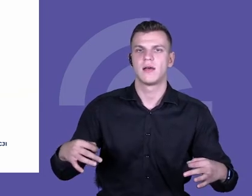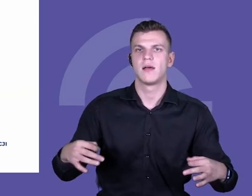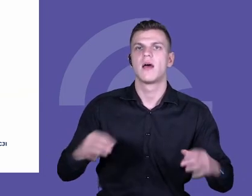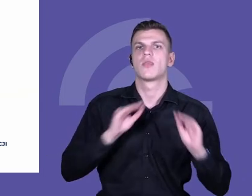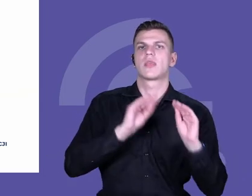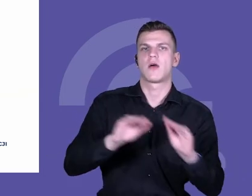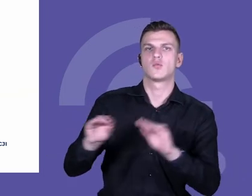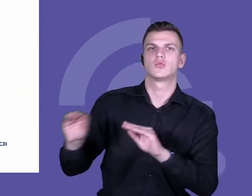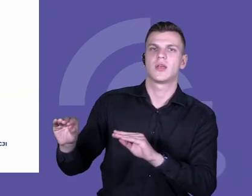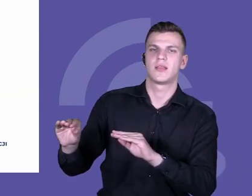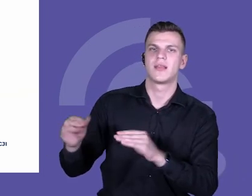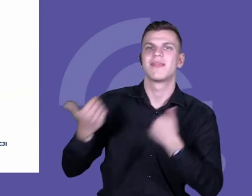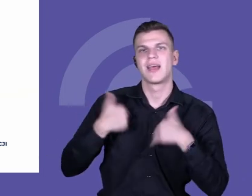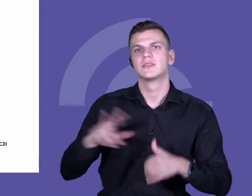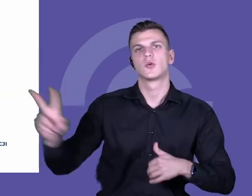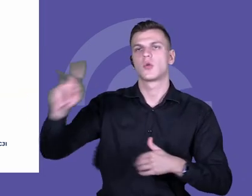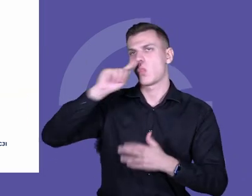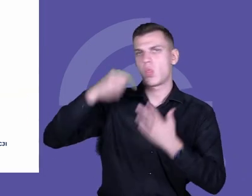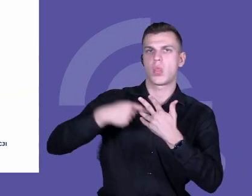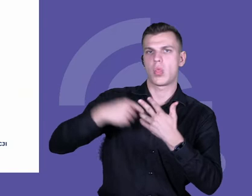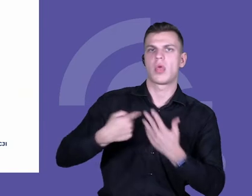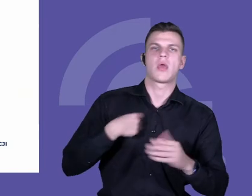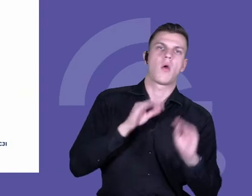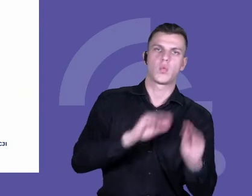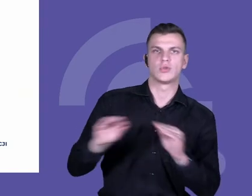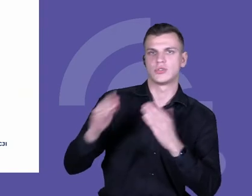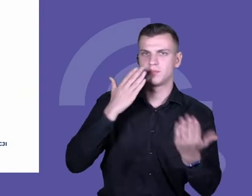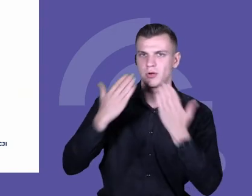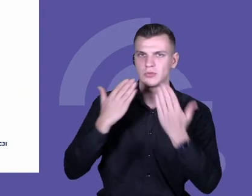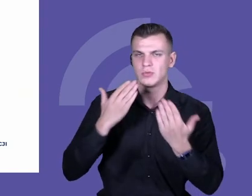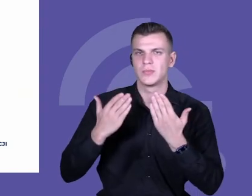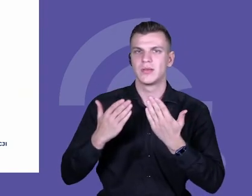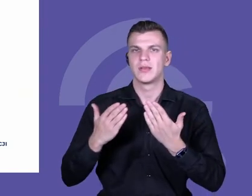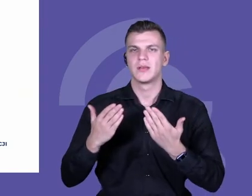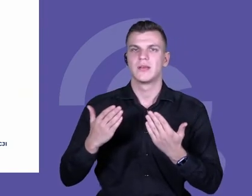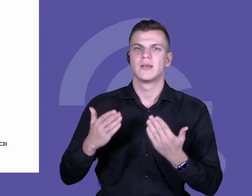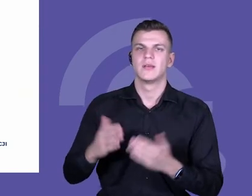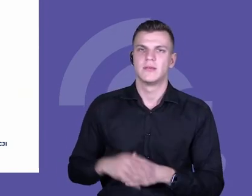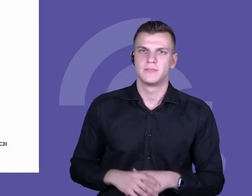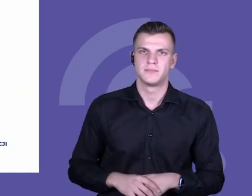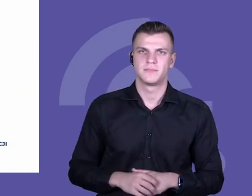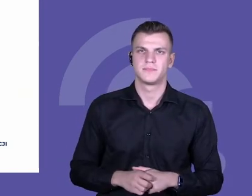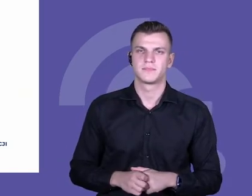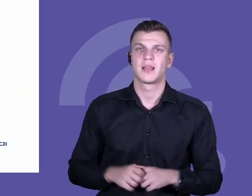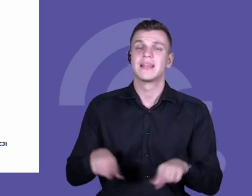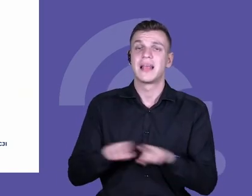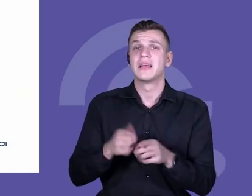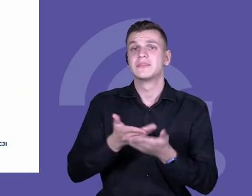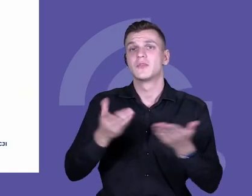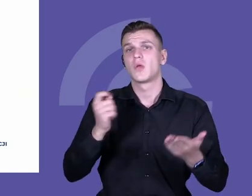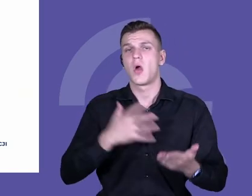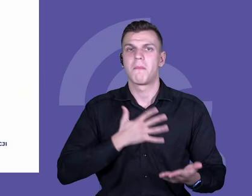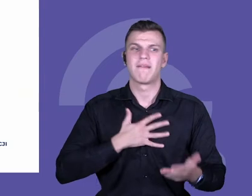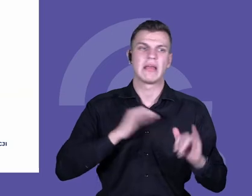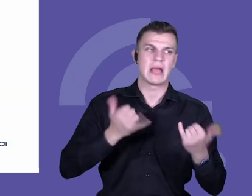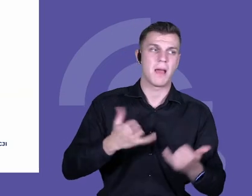prywatne przedsięwzięcie i przesunięcie takiej z praktyki prywatnej do takiej bardziej publicznej